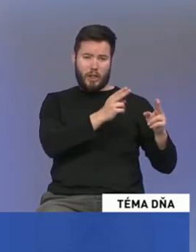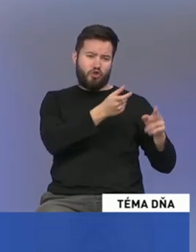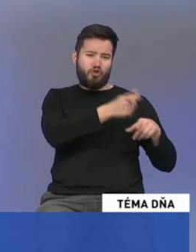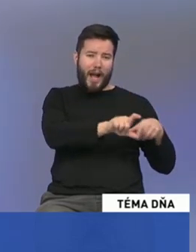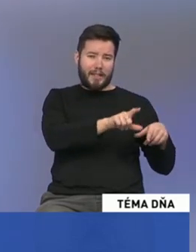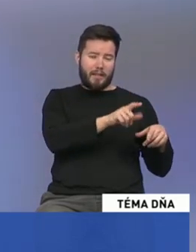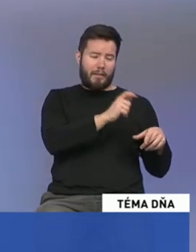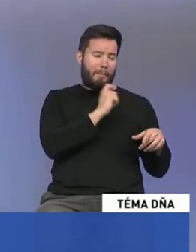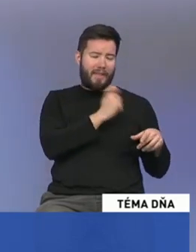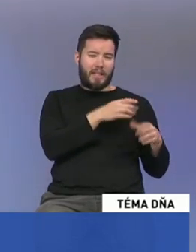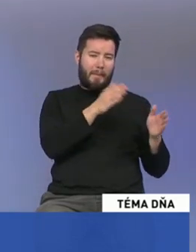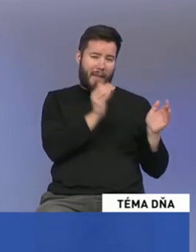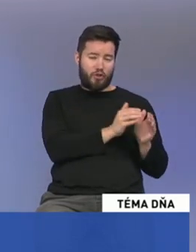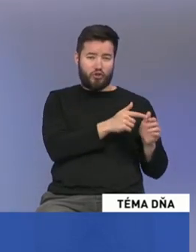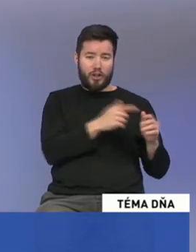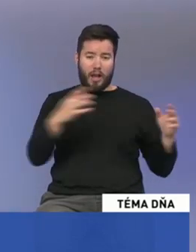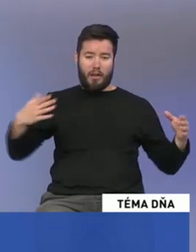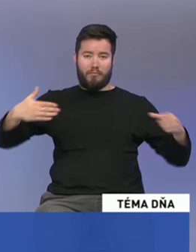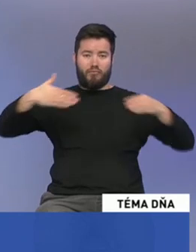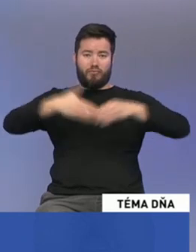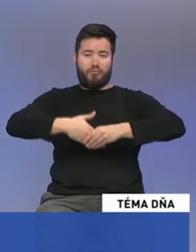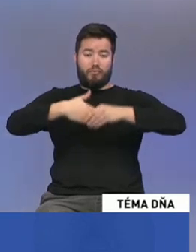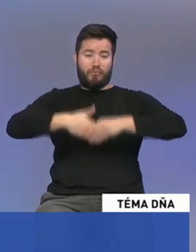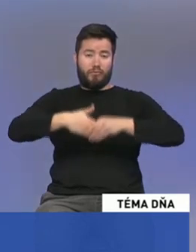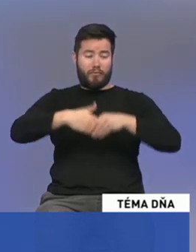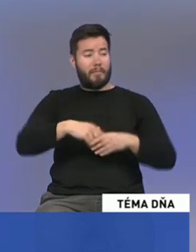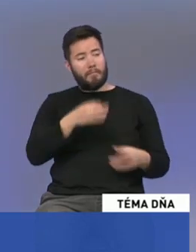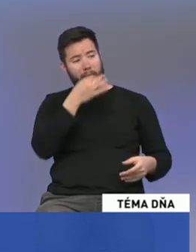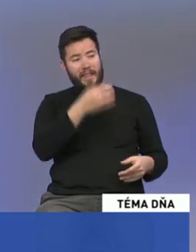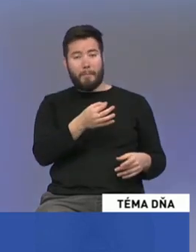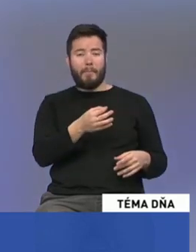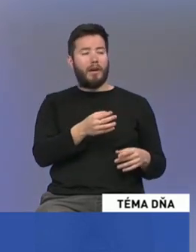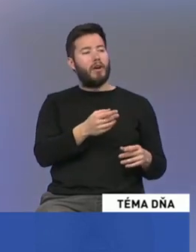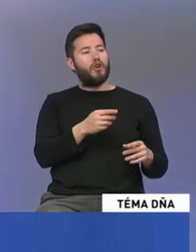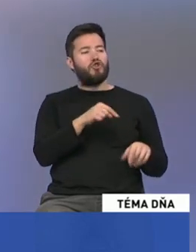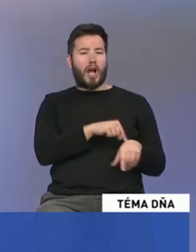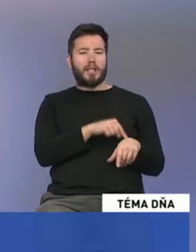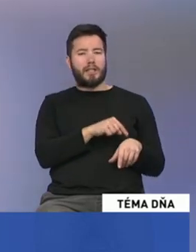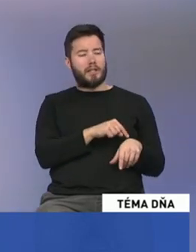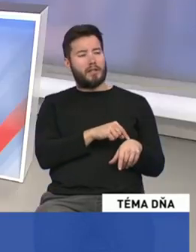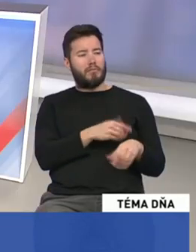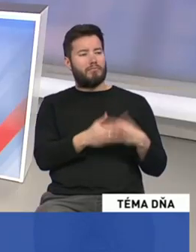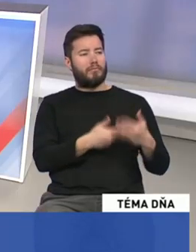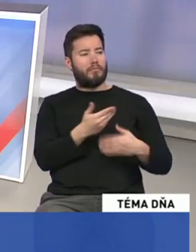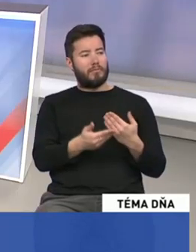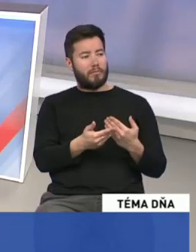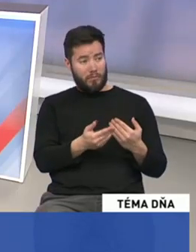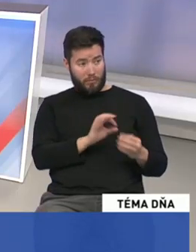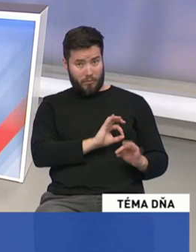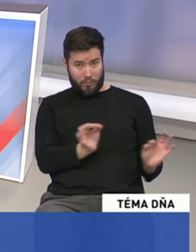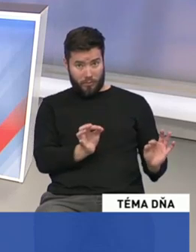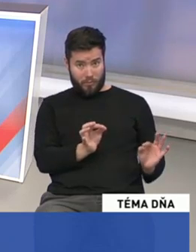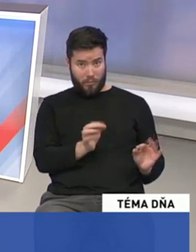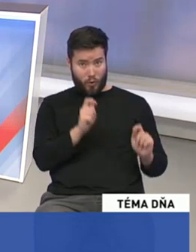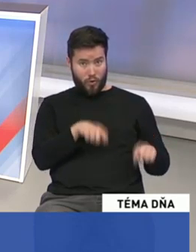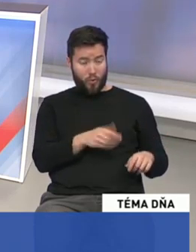maďarskom menšinovom princípe. Bolo to s odstupom času podľa vás hodnotovo správne nastavenie? Pochopil to váš volič? Pán redaktor,